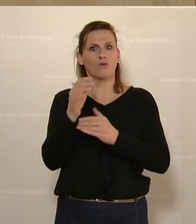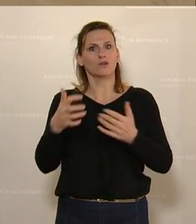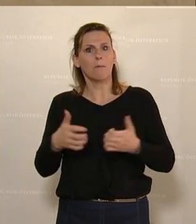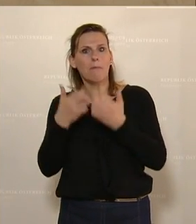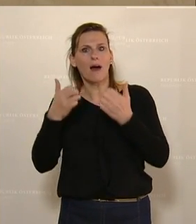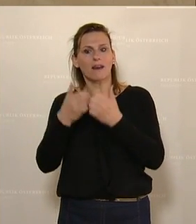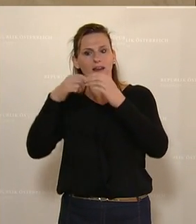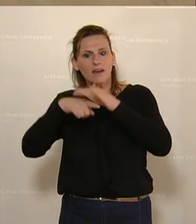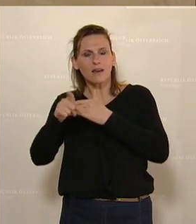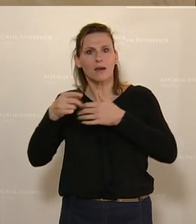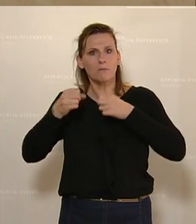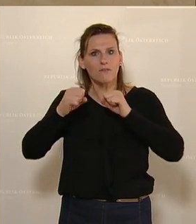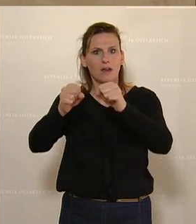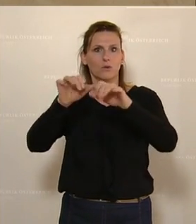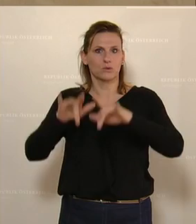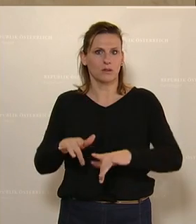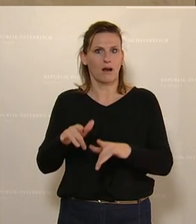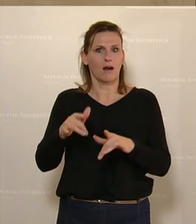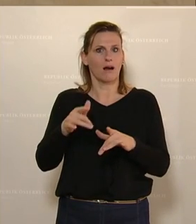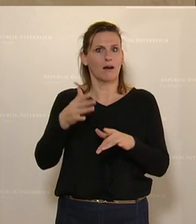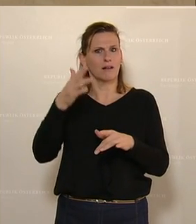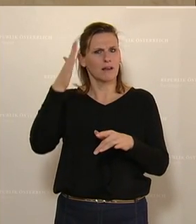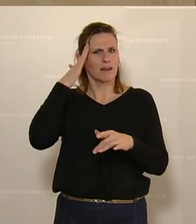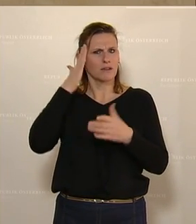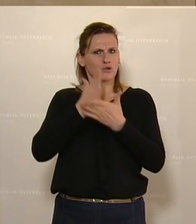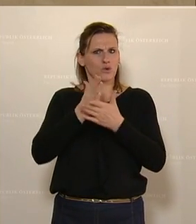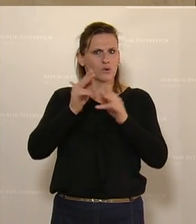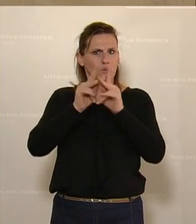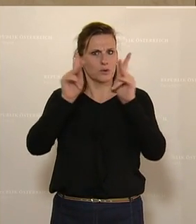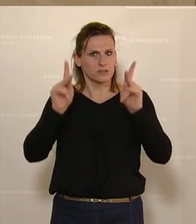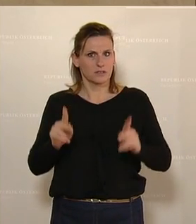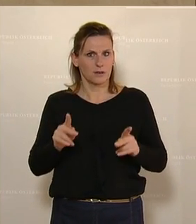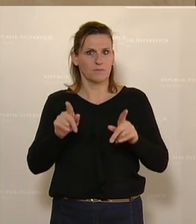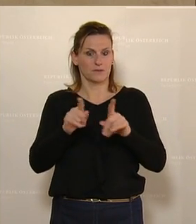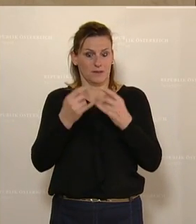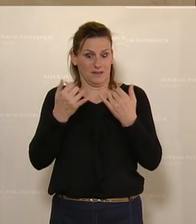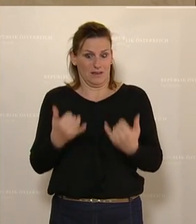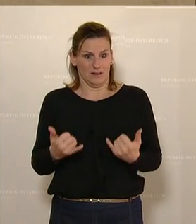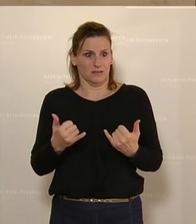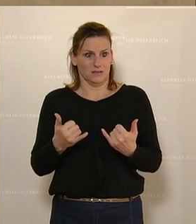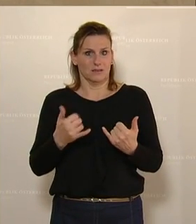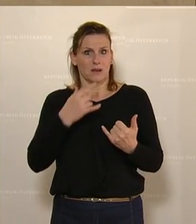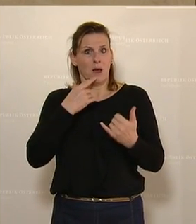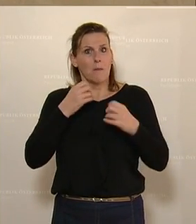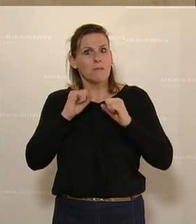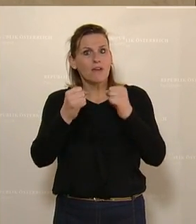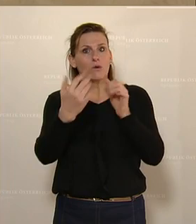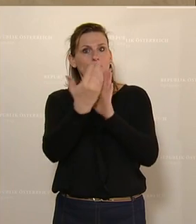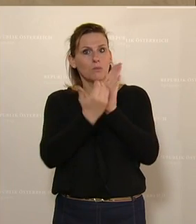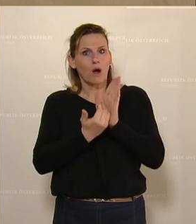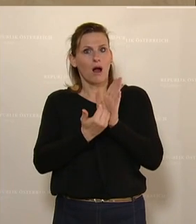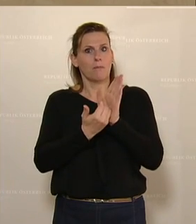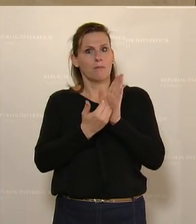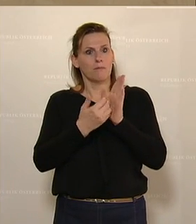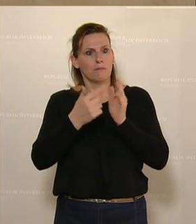Die Insider kennen das alles. Auch die Konzepte, wo wir jetzt in die Bewegungsprogramme